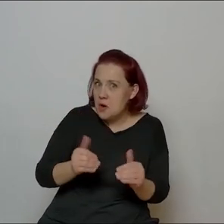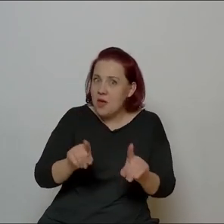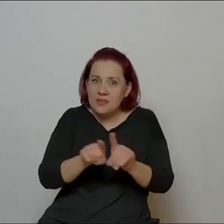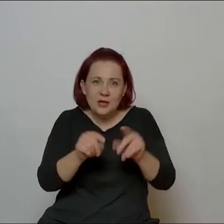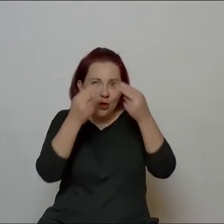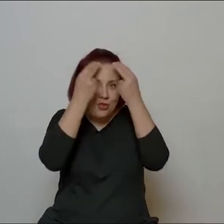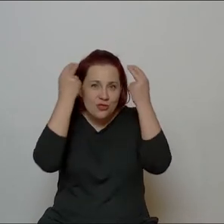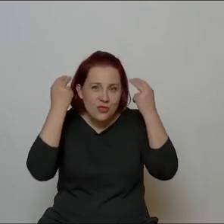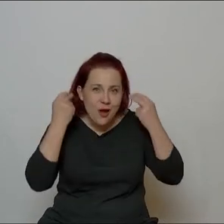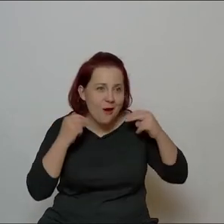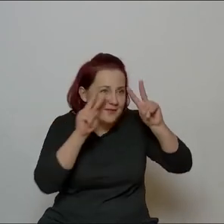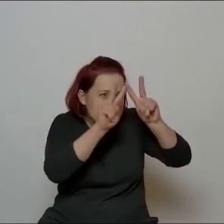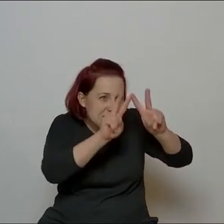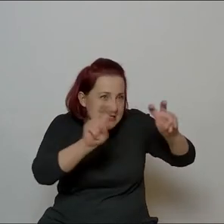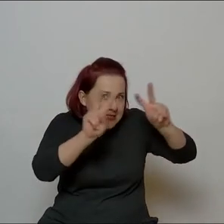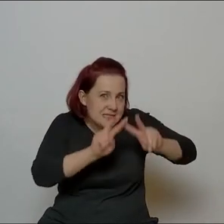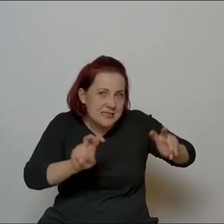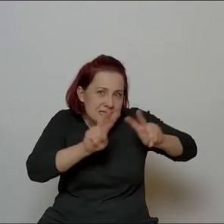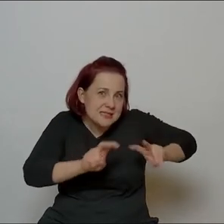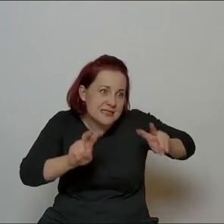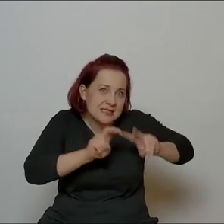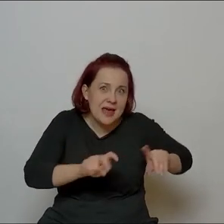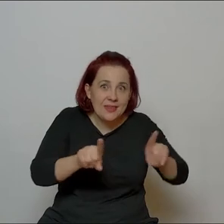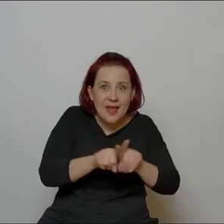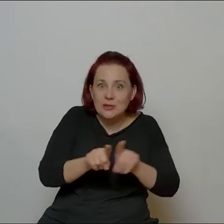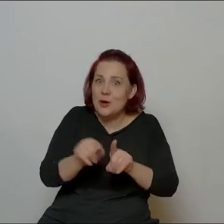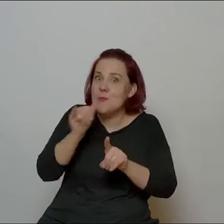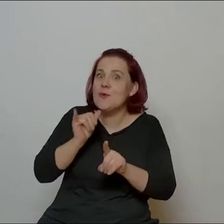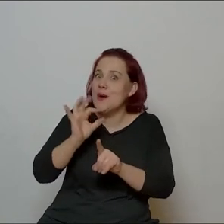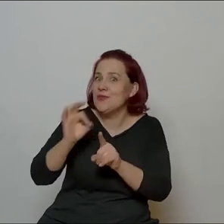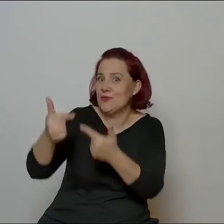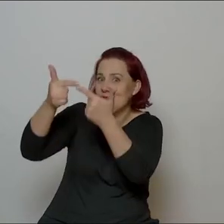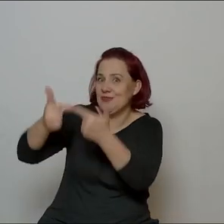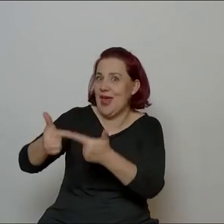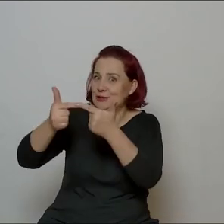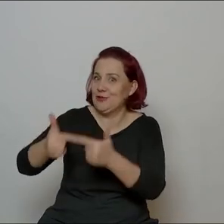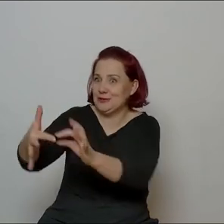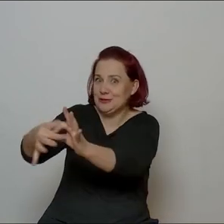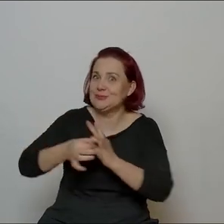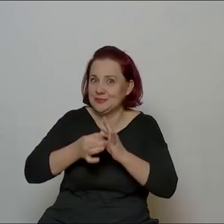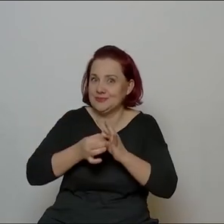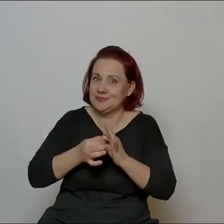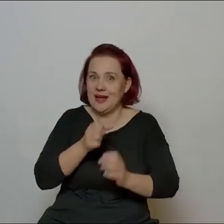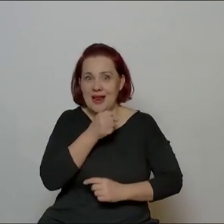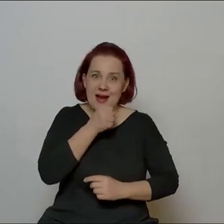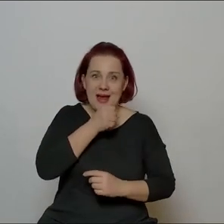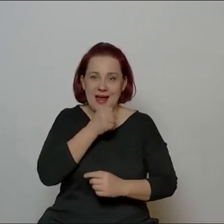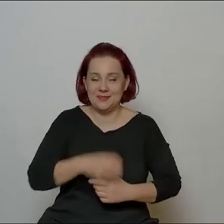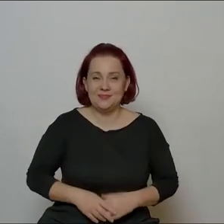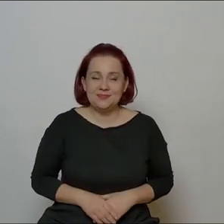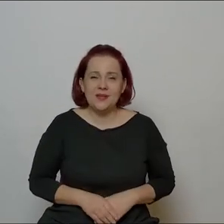pogrzebać i popróbować na nim improwizacji. A co do tej